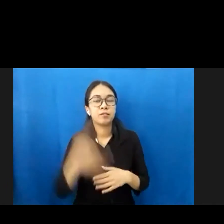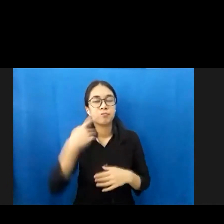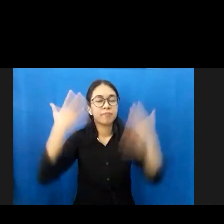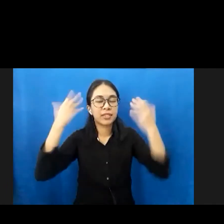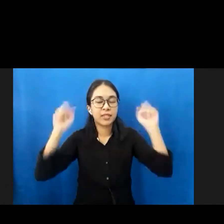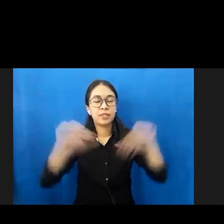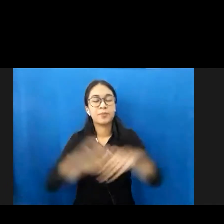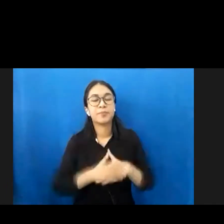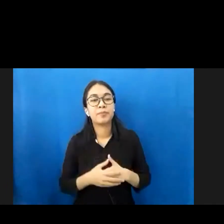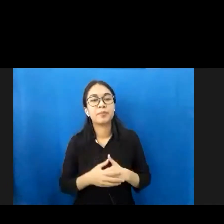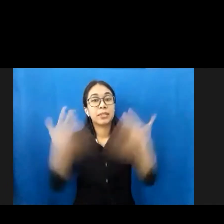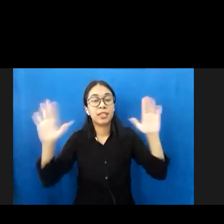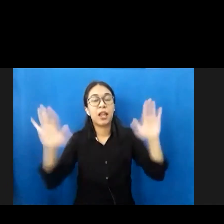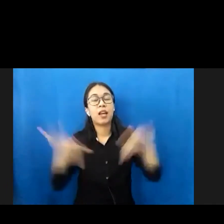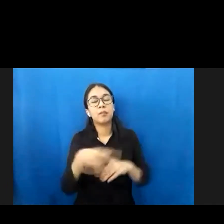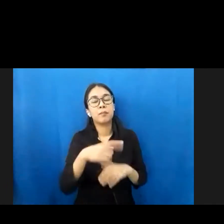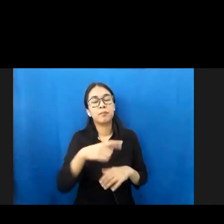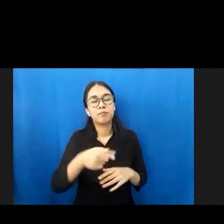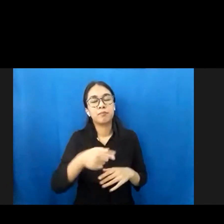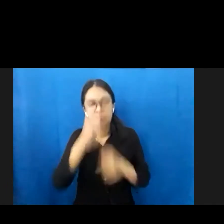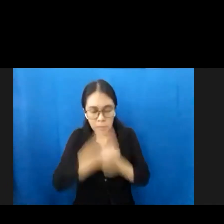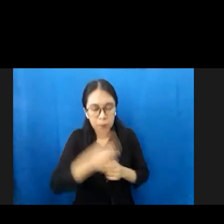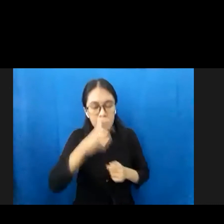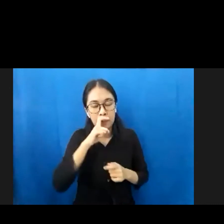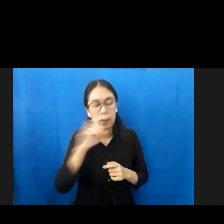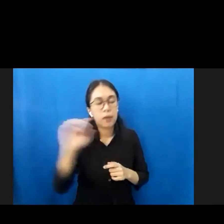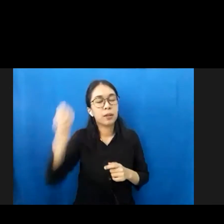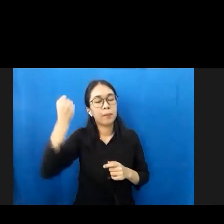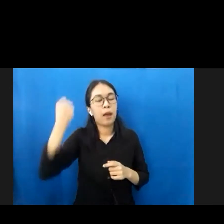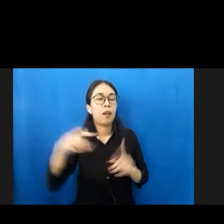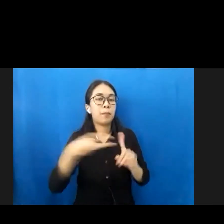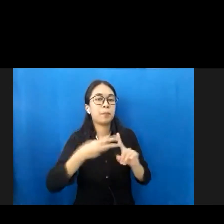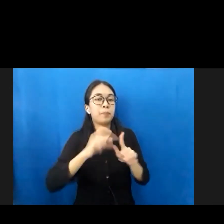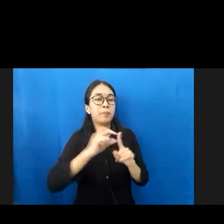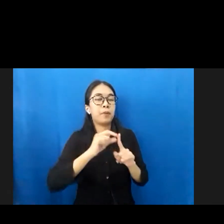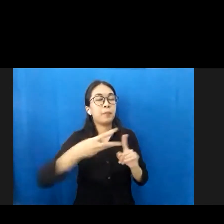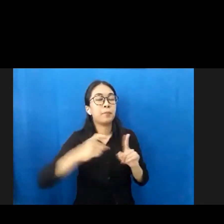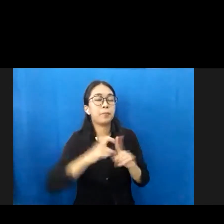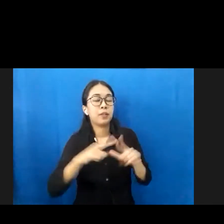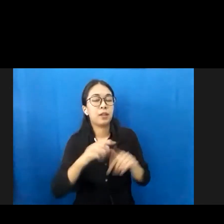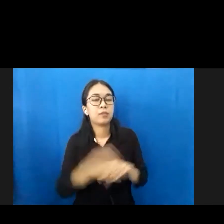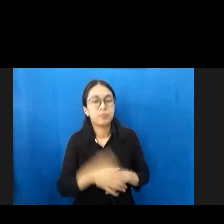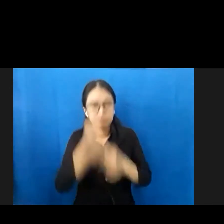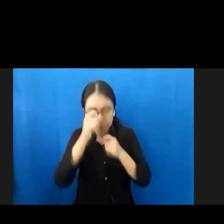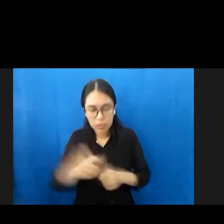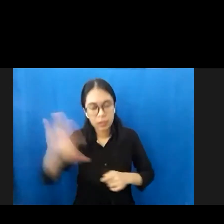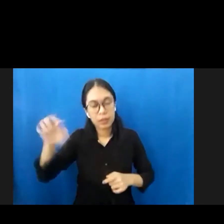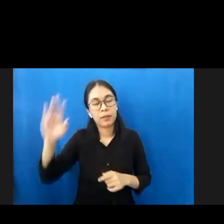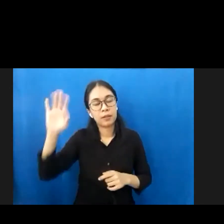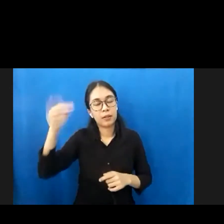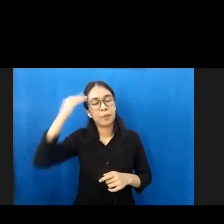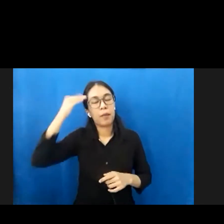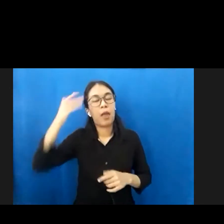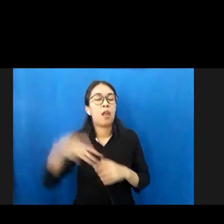Yang saya hormati Bapak Kepala Bapeda Kabupaten Sumbabarat. Yang saya hormati Bapak Kepala Dinas PMD Kabupaten Sumbabarat.